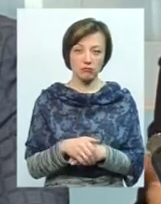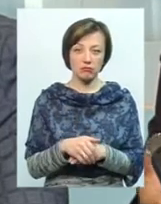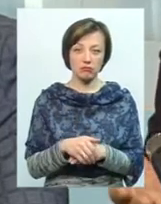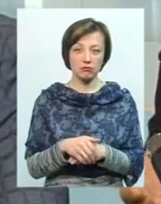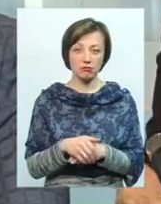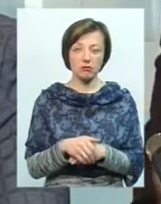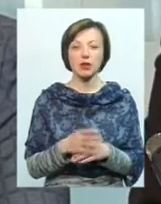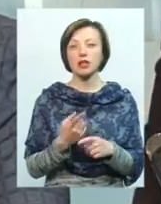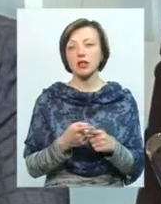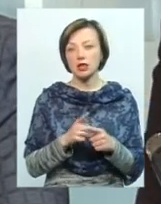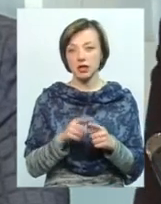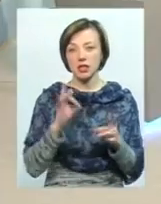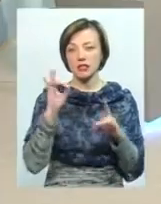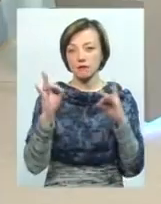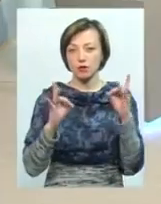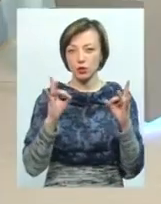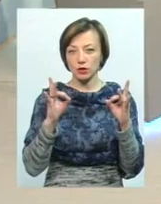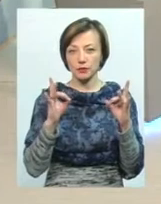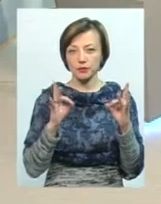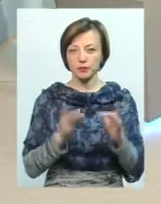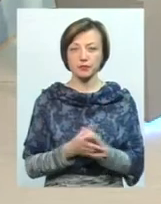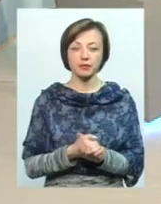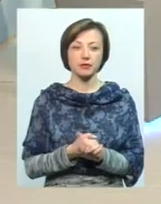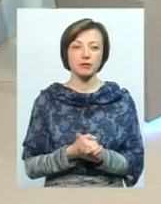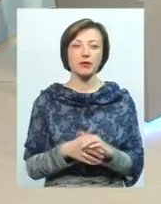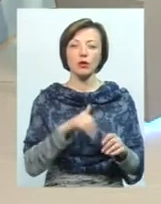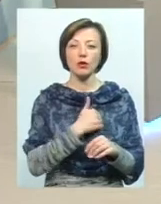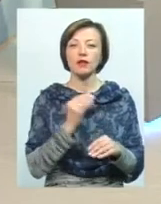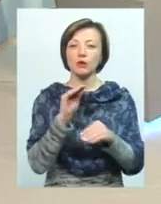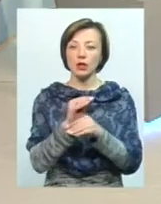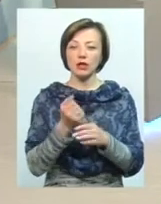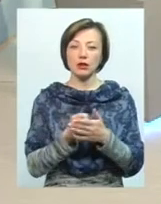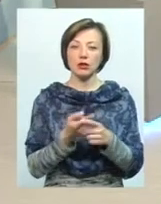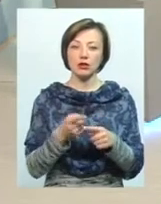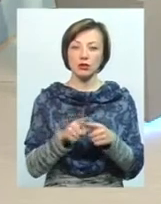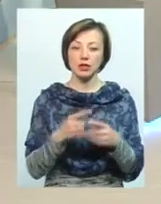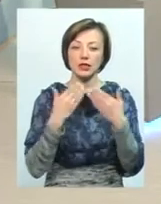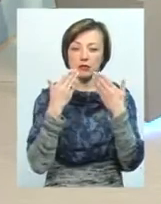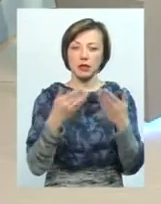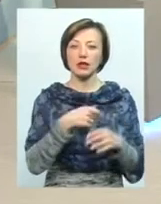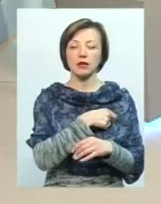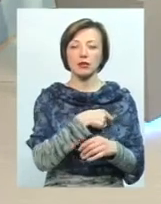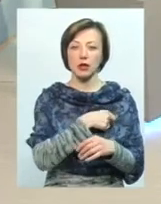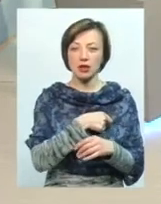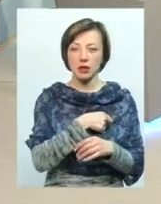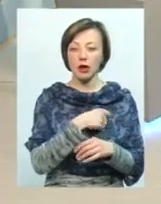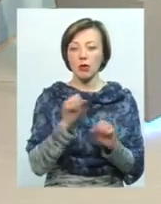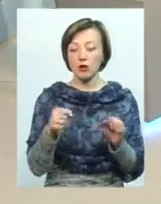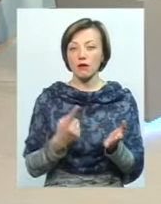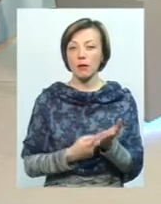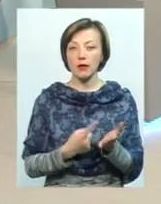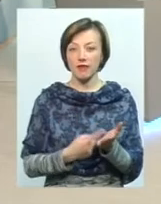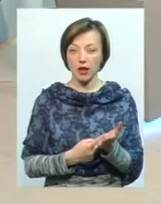і це звучить. Я б ще хотів додати до цього, якщо запитати, напевно, депутатів, то і пан Михайло, можливо, підтвердить,